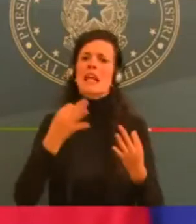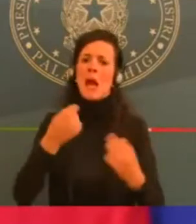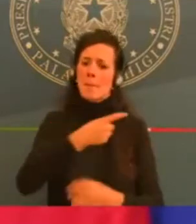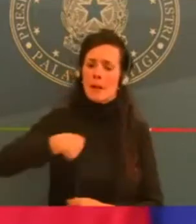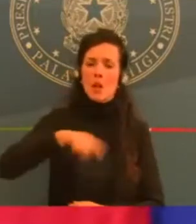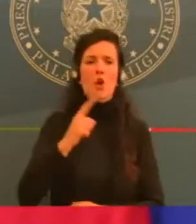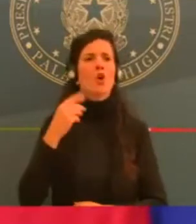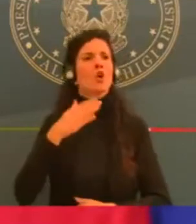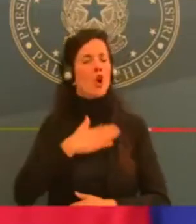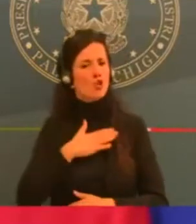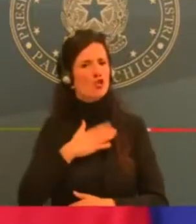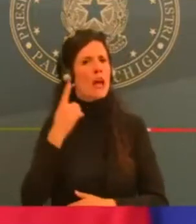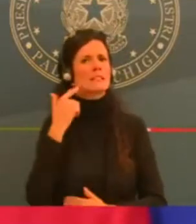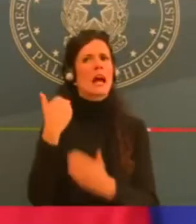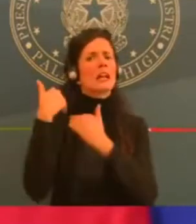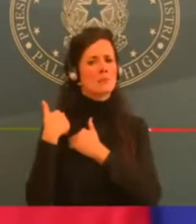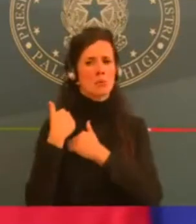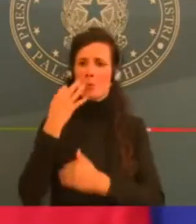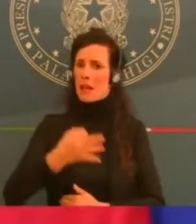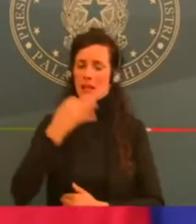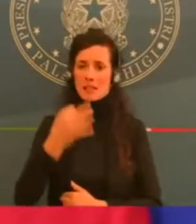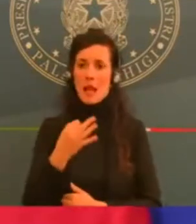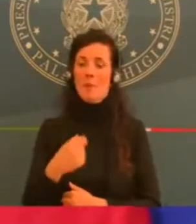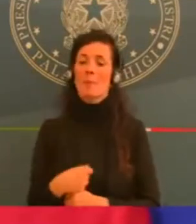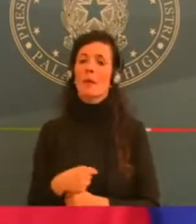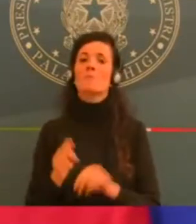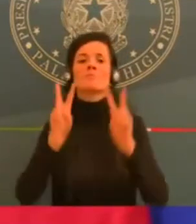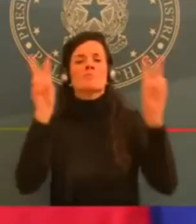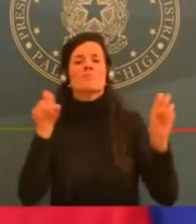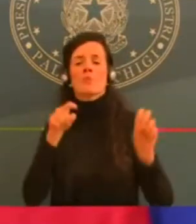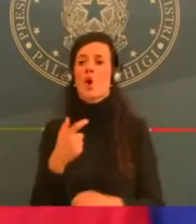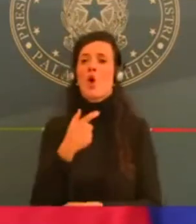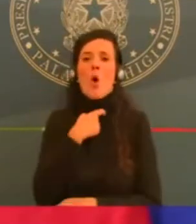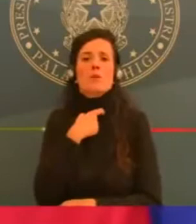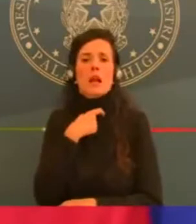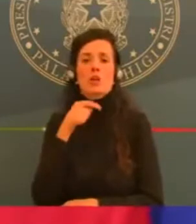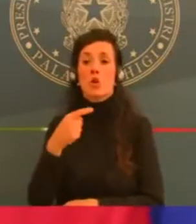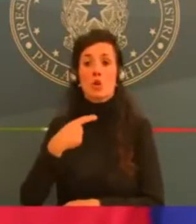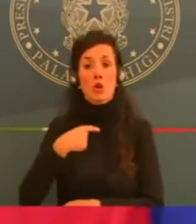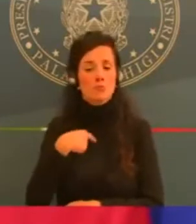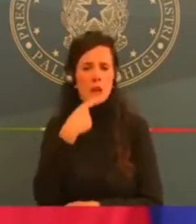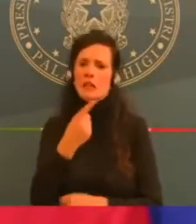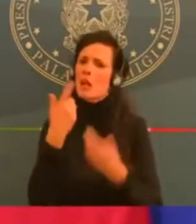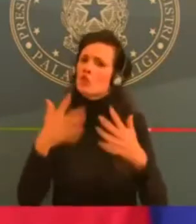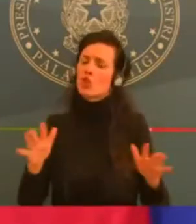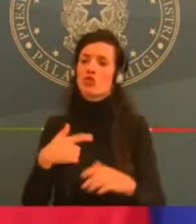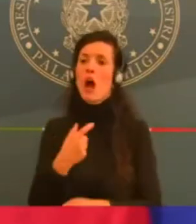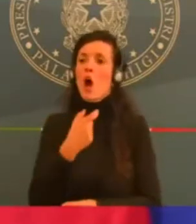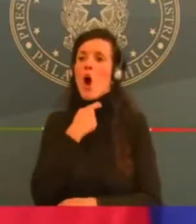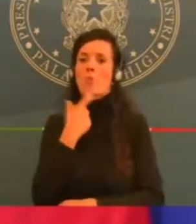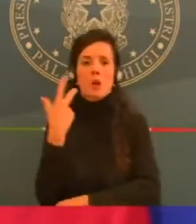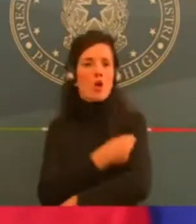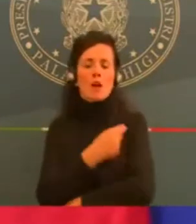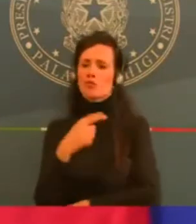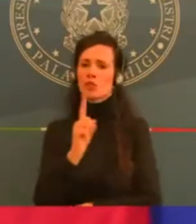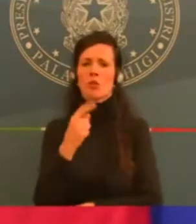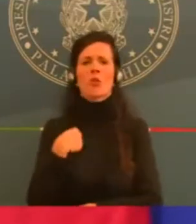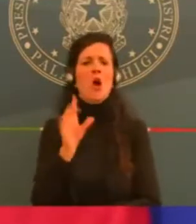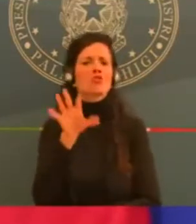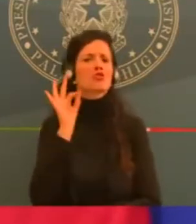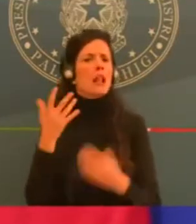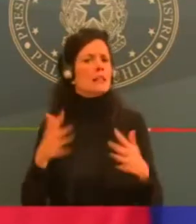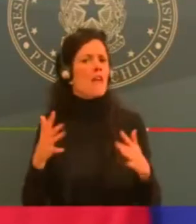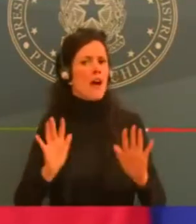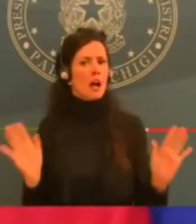precisa scelta. Lo offriamo facoltativamente, ma sicuramente abbiamo già iniziato a promuovere una